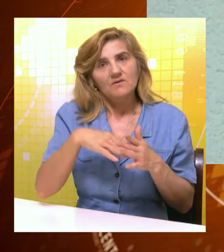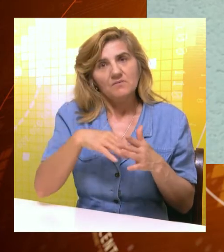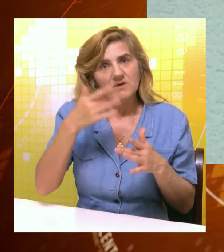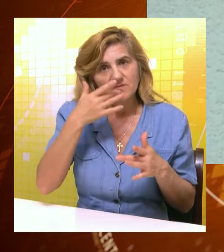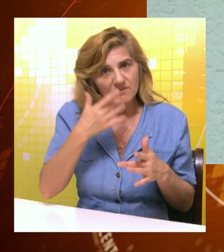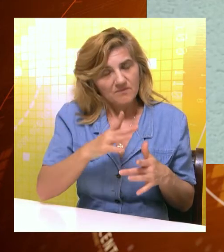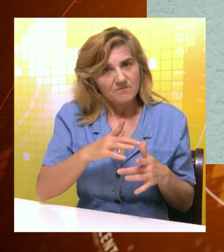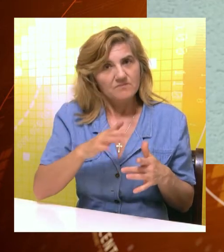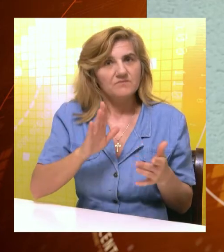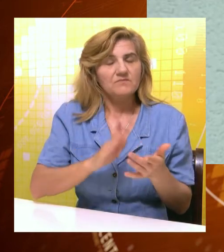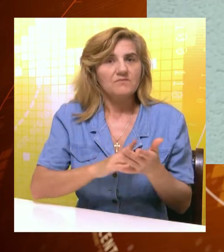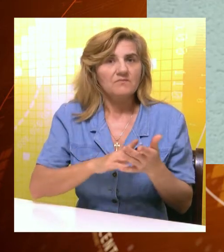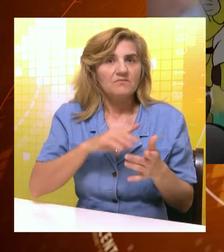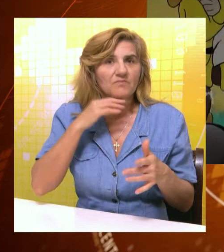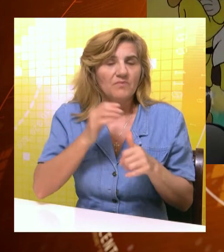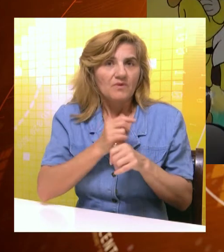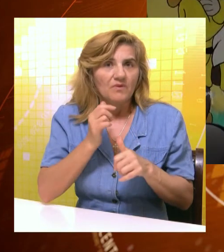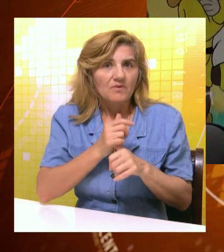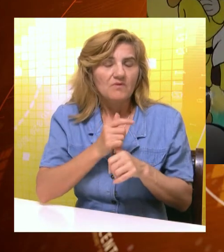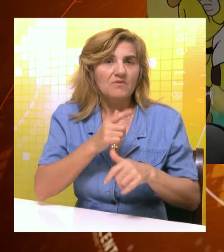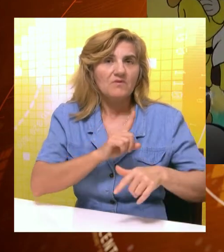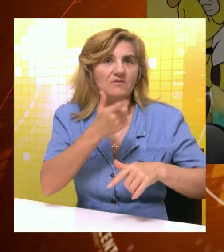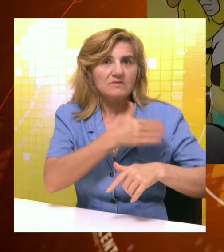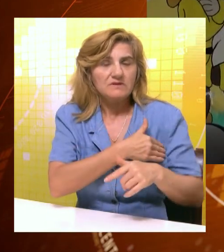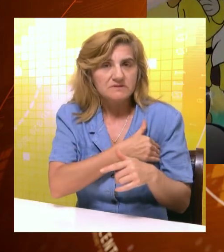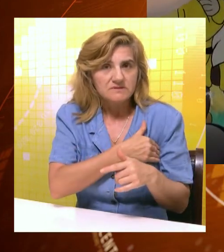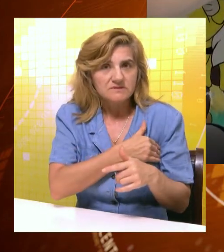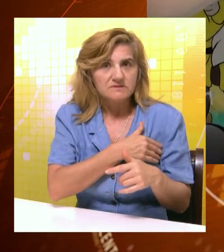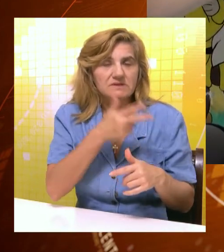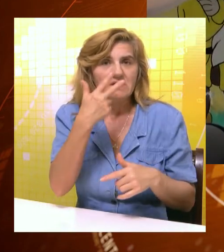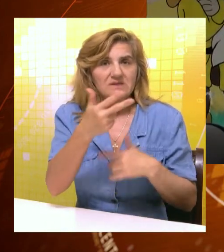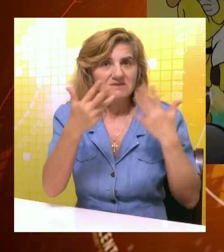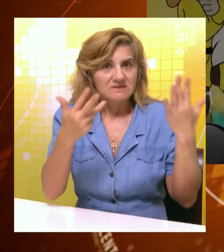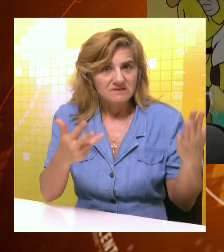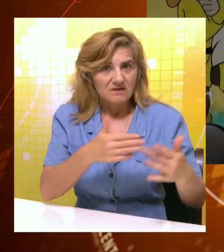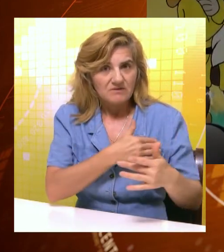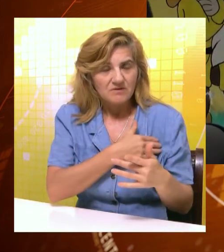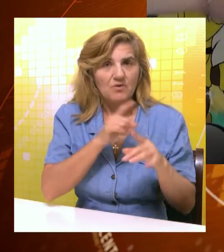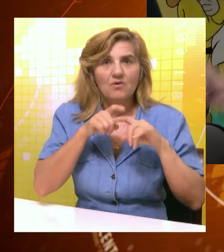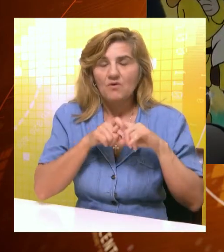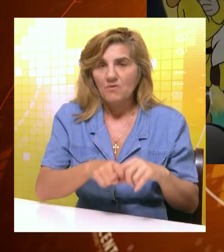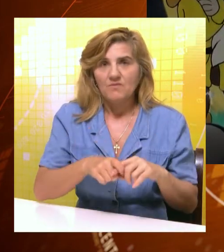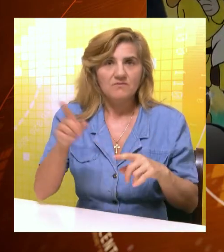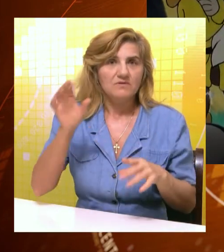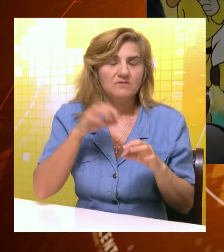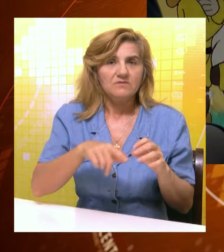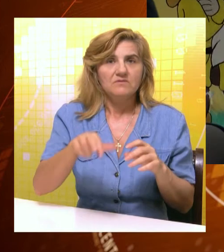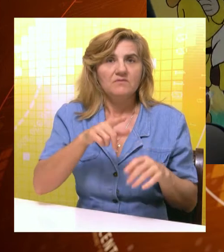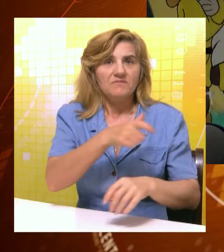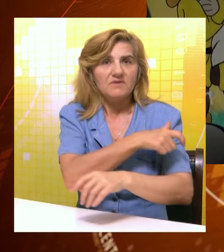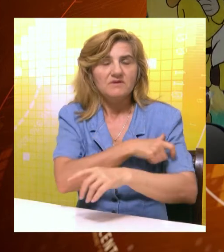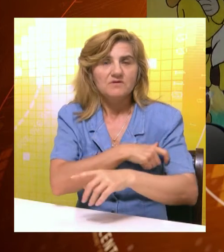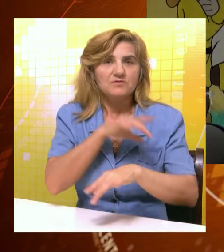jake diareje, dehidratacije organizma i visoke telesne temperature preko 39 stepeni, obavezno se treba